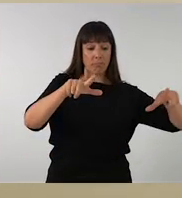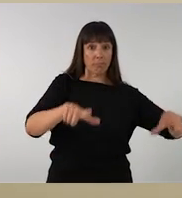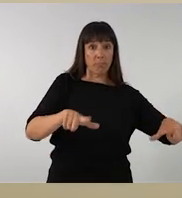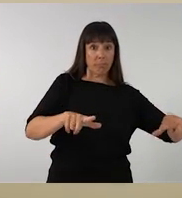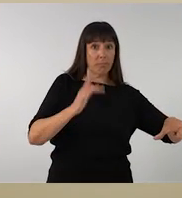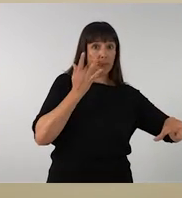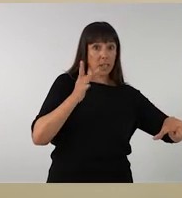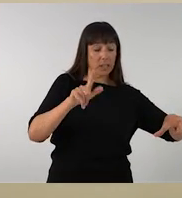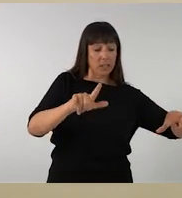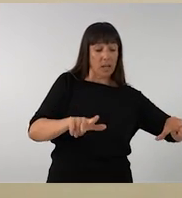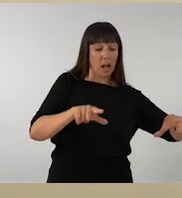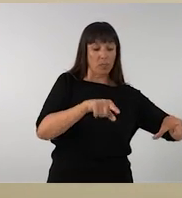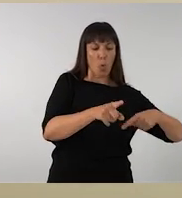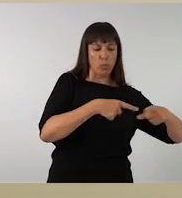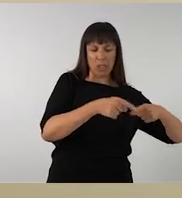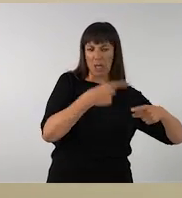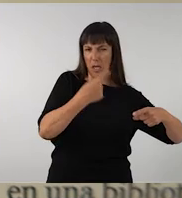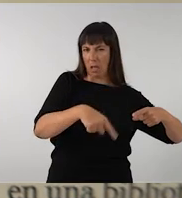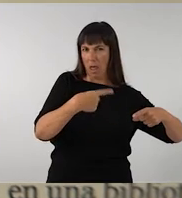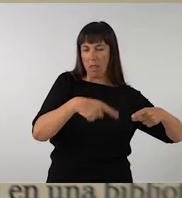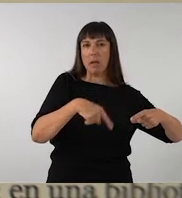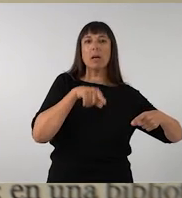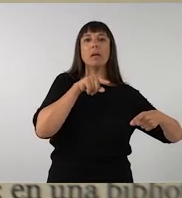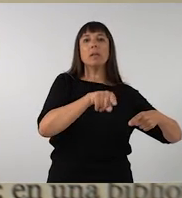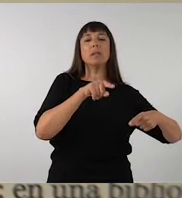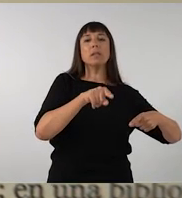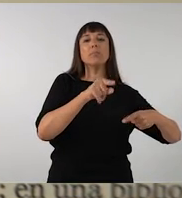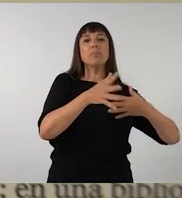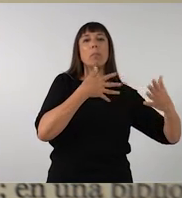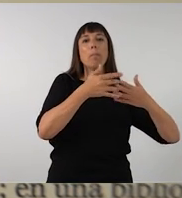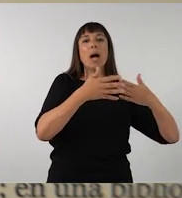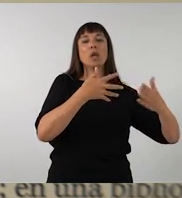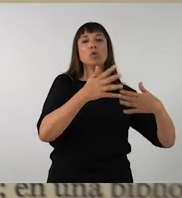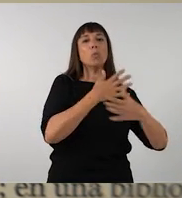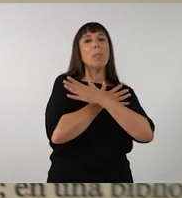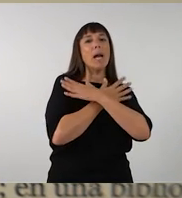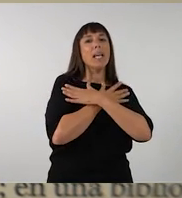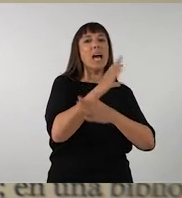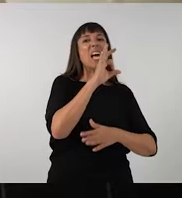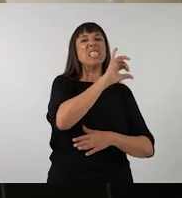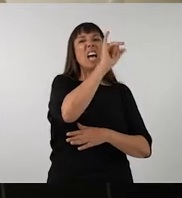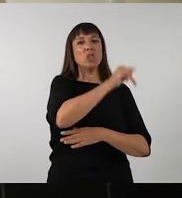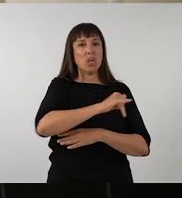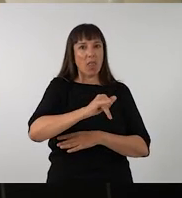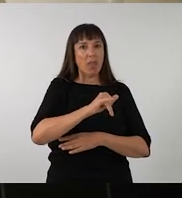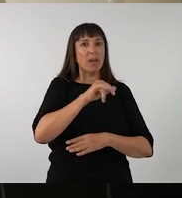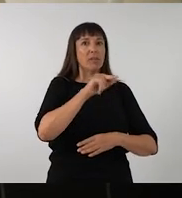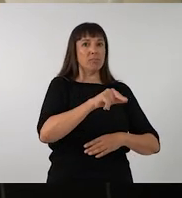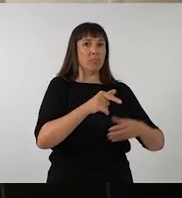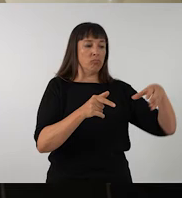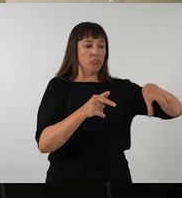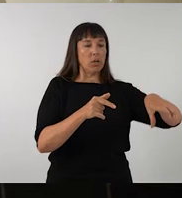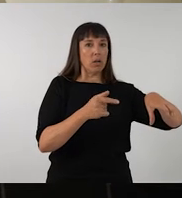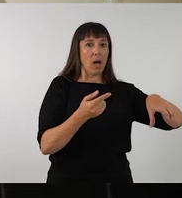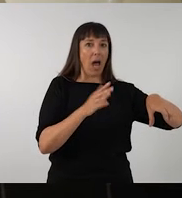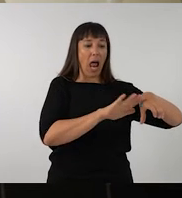Aquesta vitrina reuneix una sèrie d'objectes, és un treball de Maria Sánchez i cada objecte va acompanyat d'una polaroid.